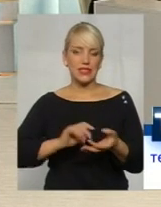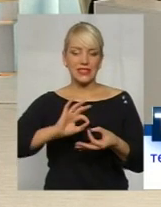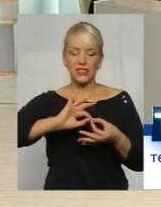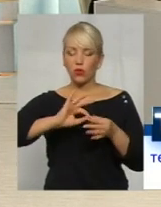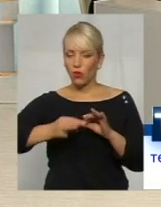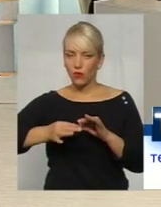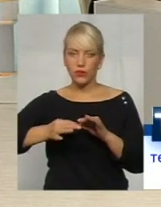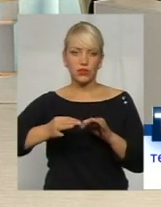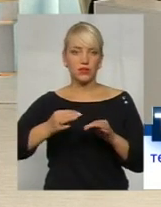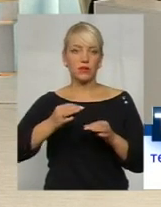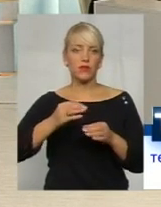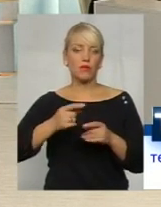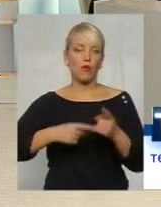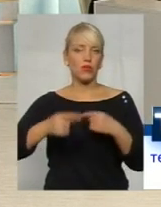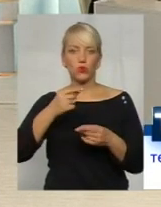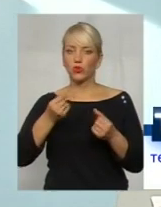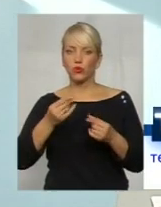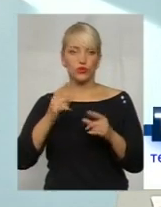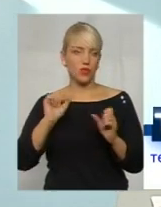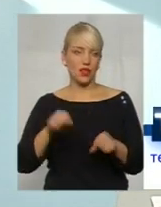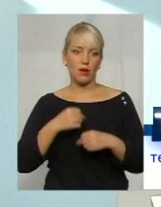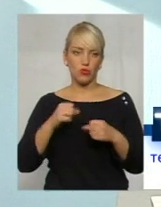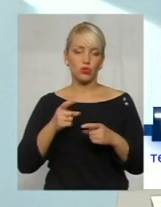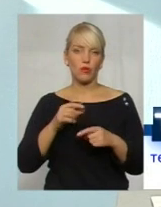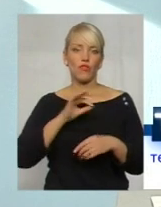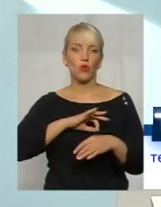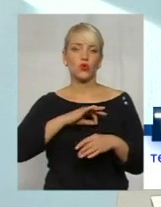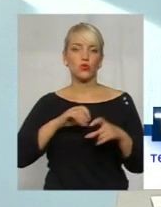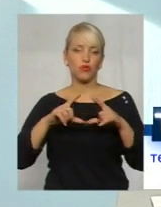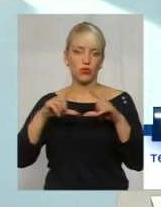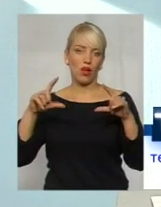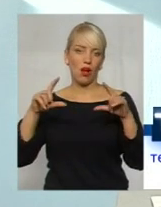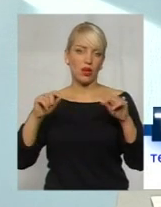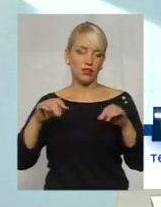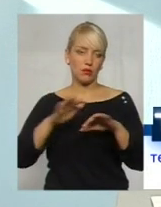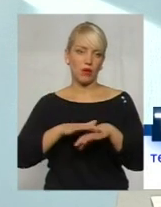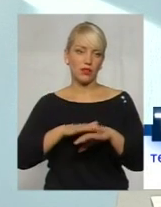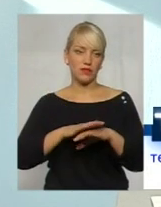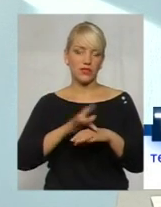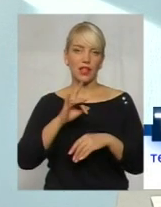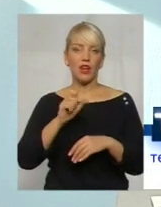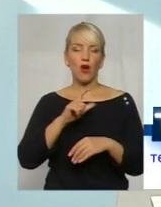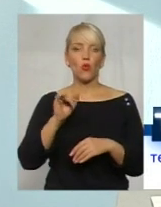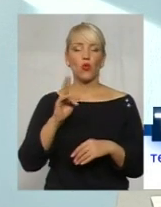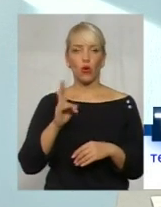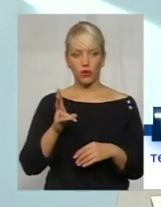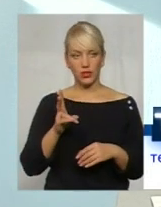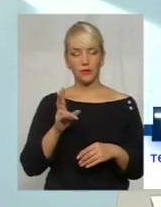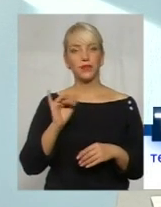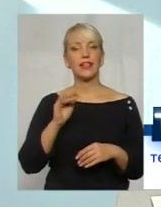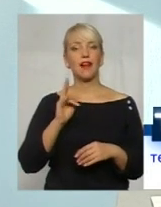складно повернути кошти, майже неможливо, адже використовують картки, банківські рахунки. Як правило,